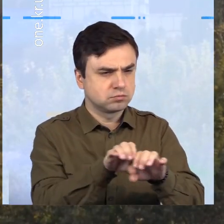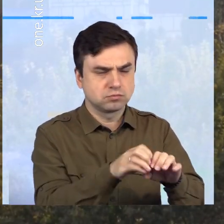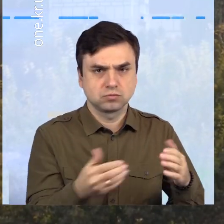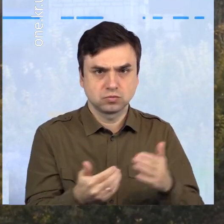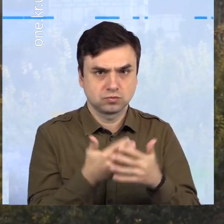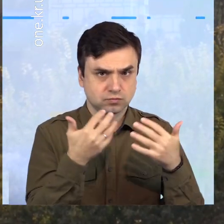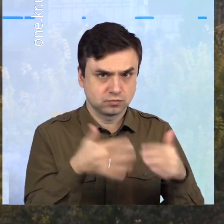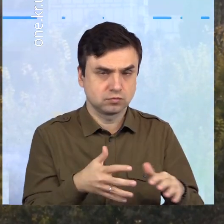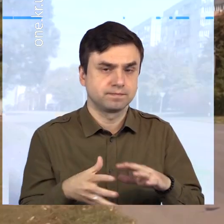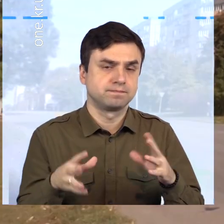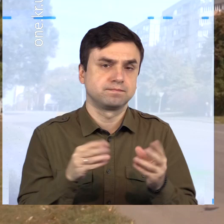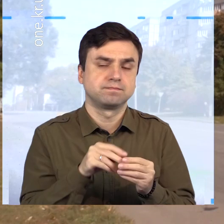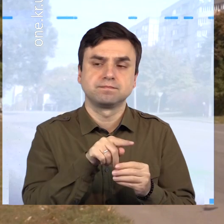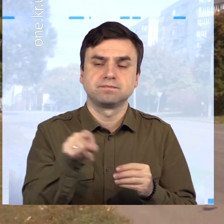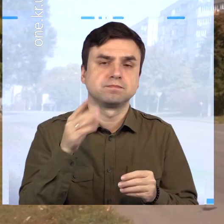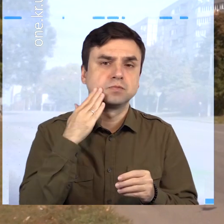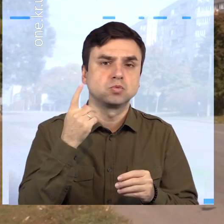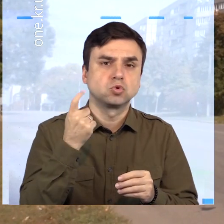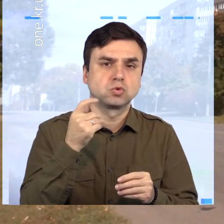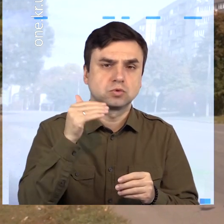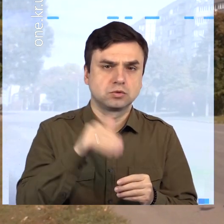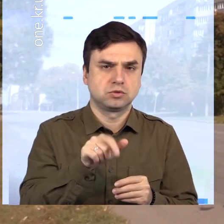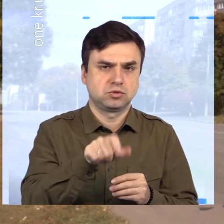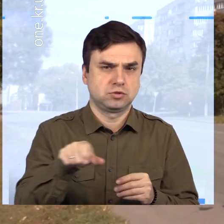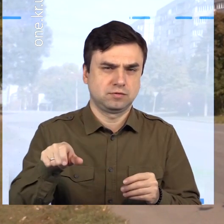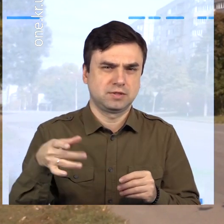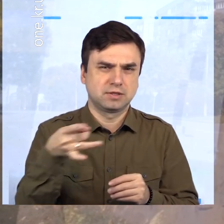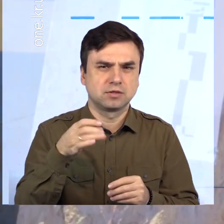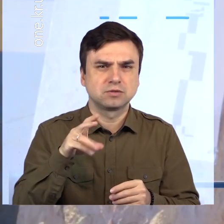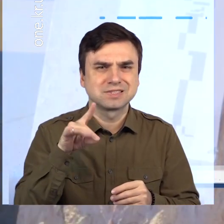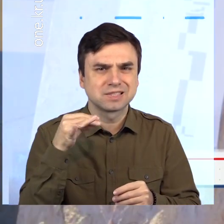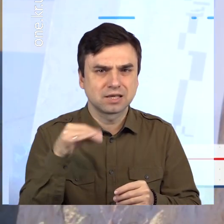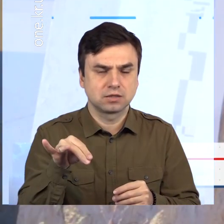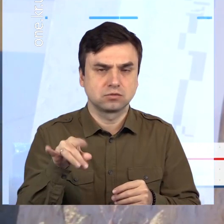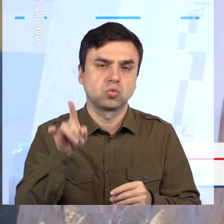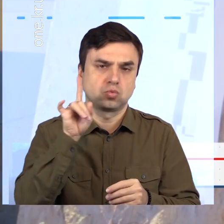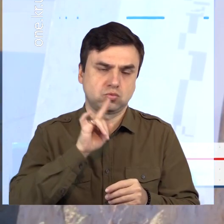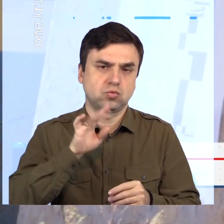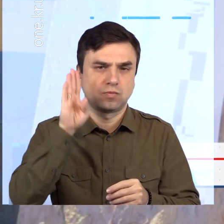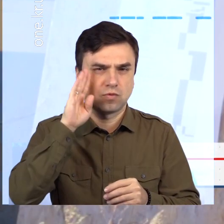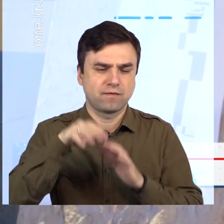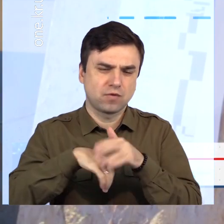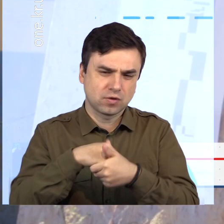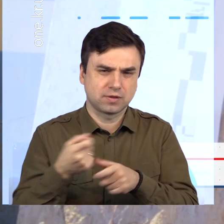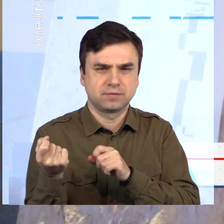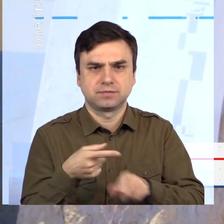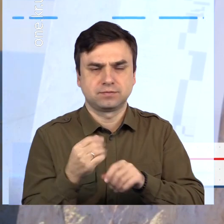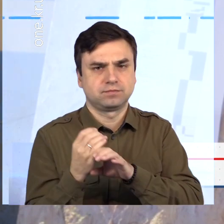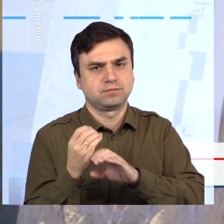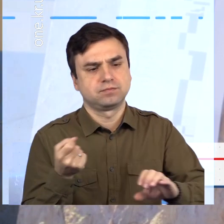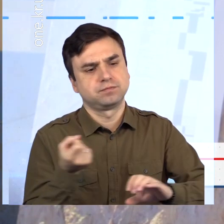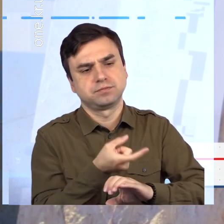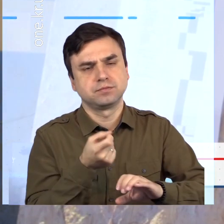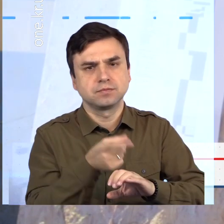користуватись послугами водовідведення близько 100 тисяч містян Саксаганського району. Одним із таких проєктів, які реалізуються в 2021